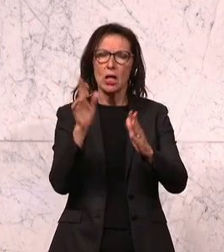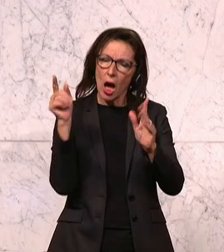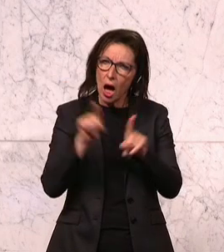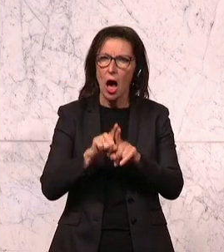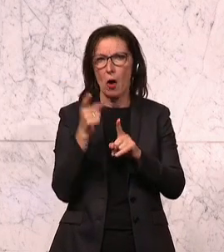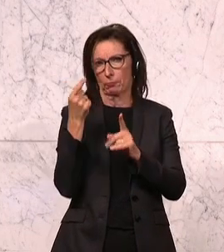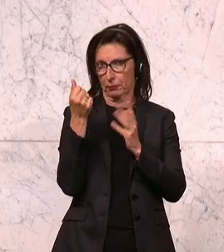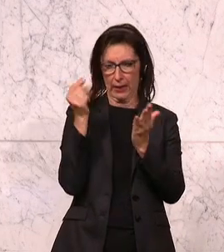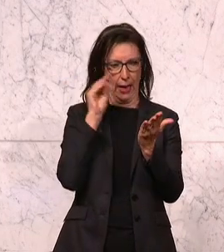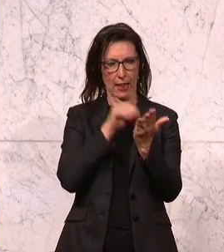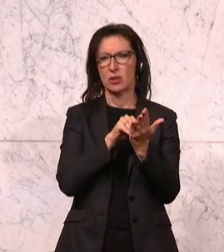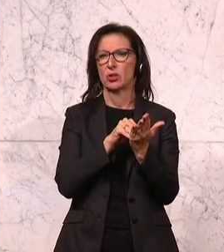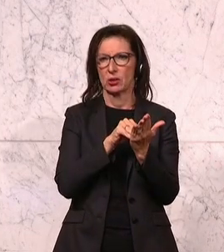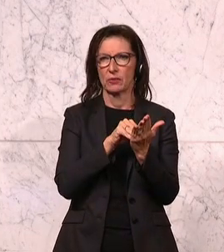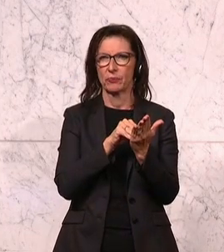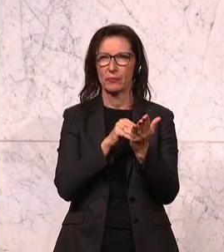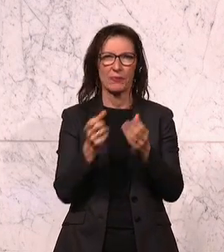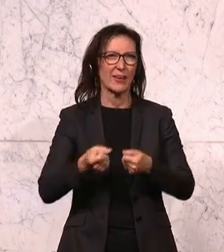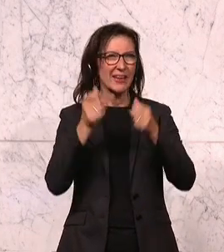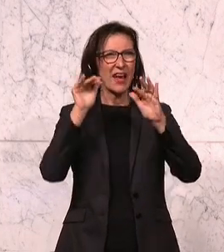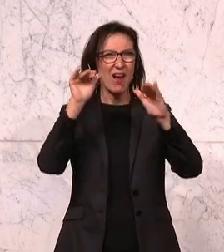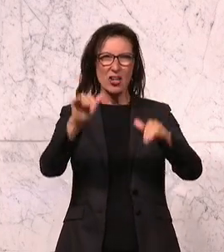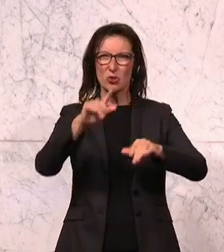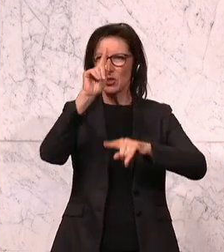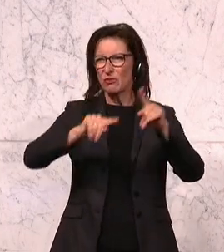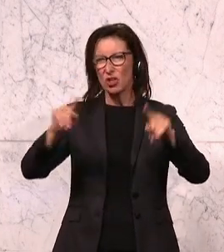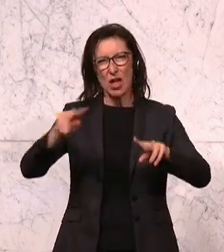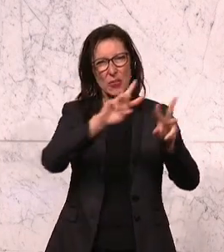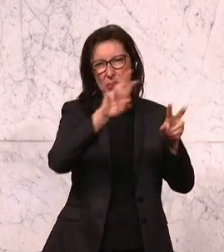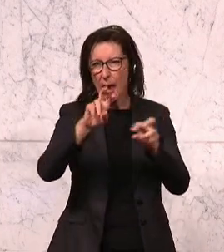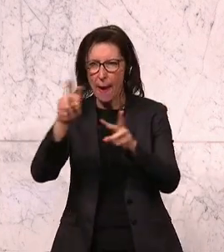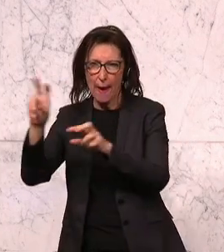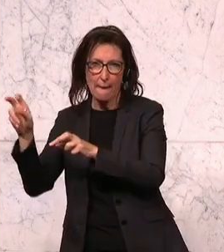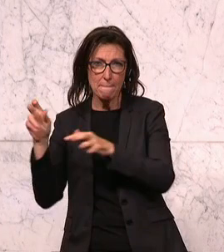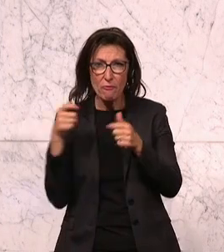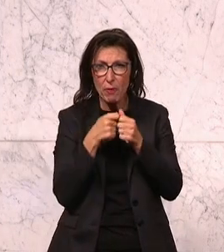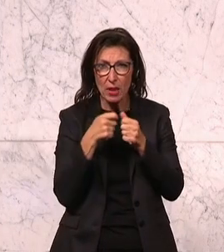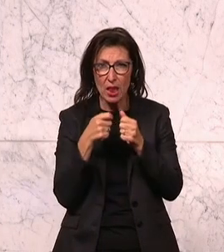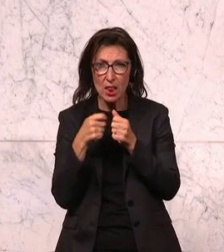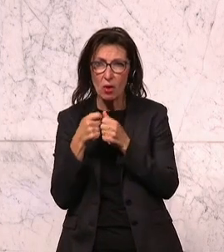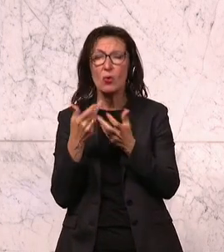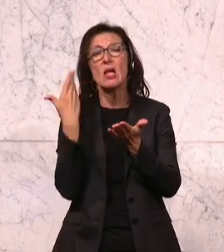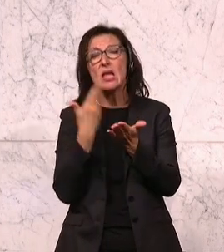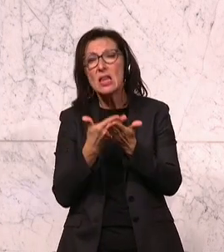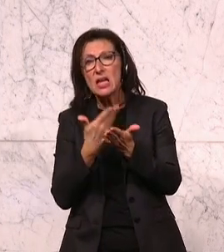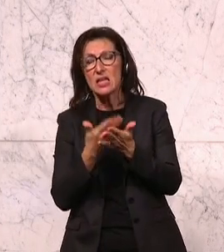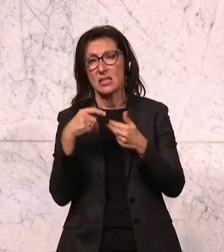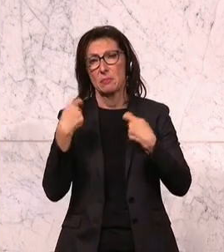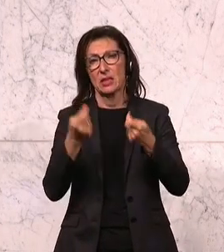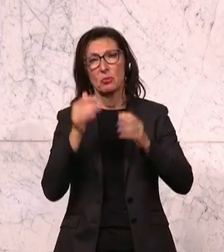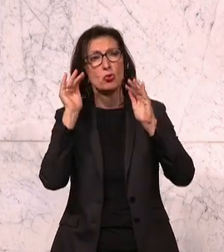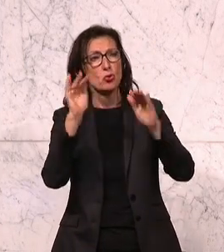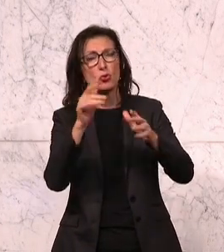Ja, und da Gewaltschutz eine Querschnittsmaterie ist, gibt es auch gezielte Präventiv- und Schutzmaßnahmen in